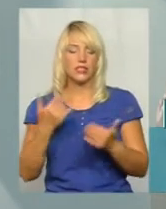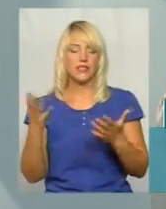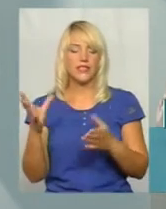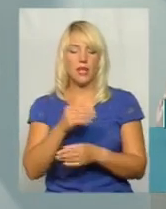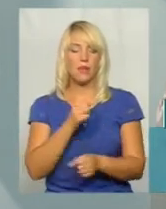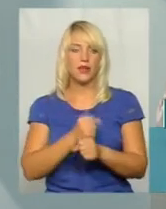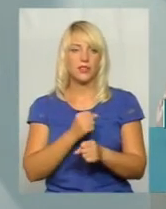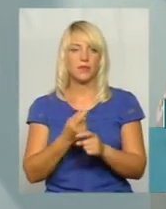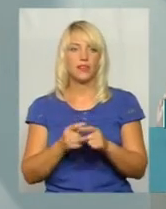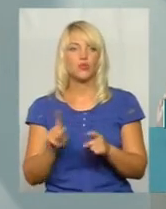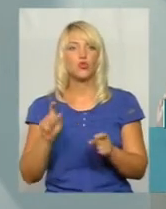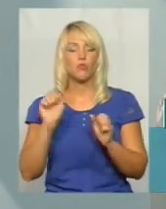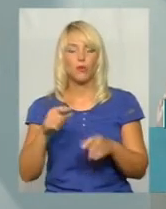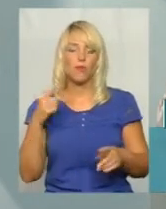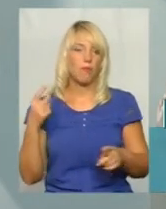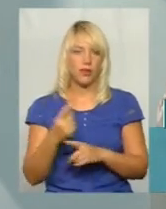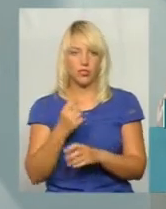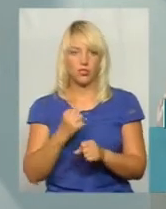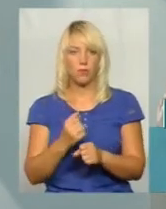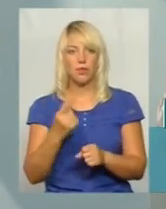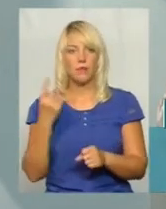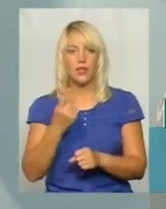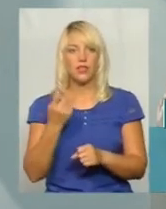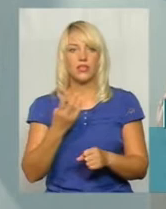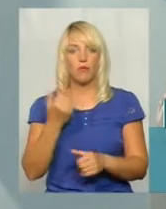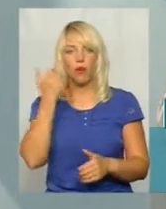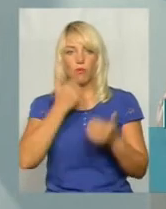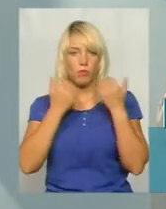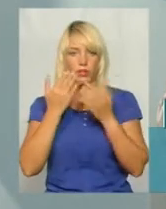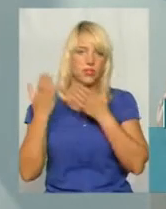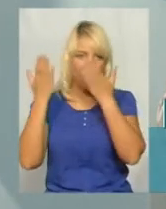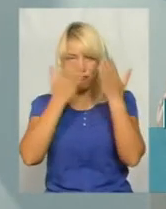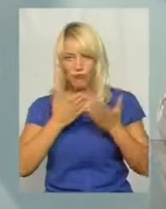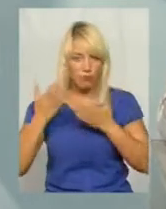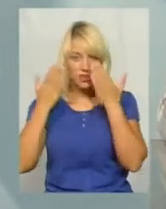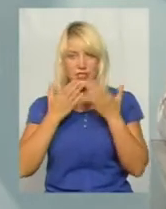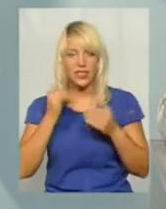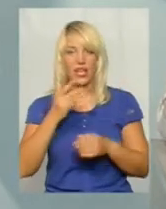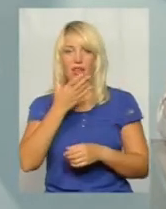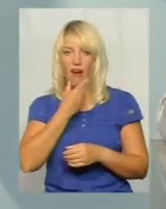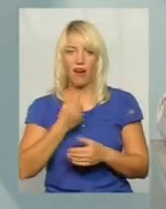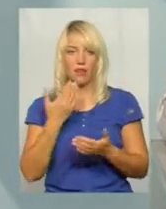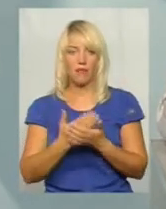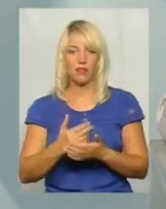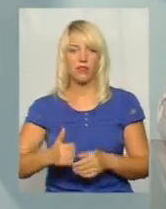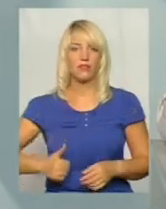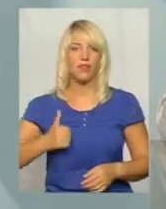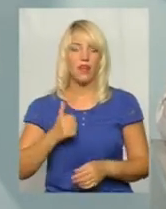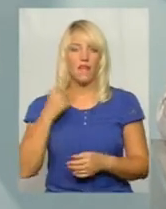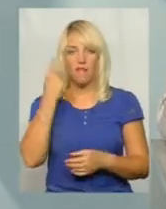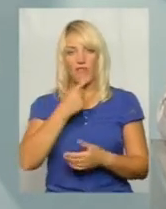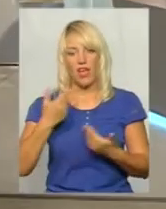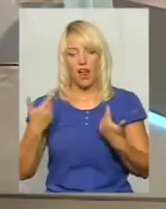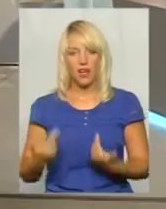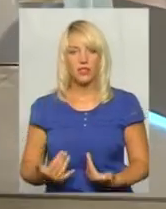можемо перше зробити. А перше – це ми повинні побритися, вмитися і мати гарний, достойний вигляд. Що ми